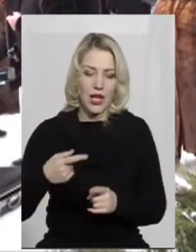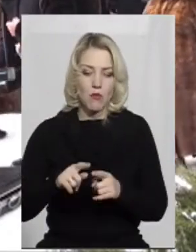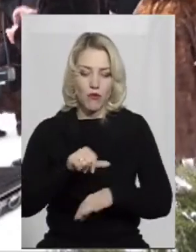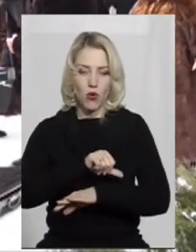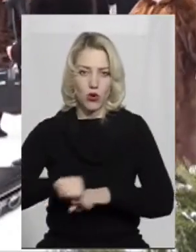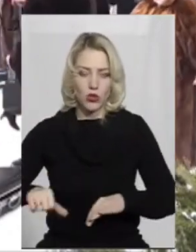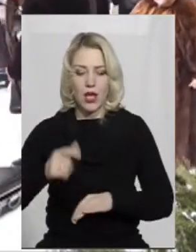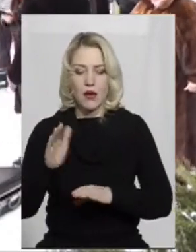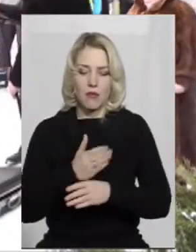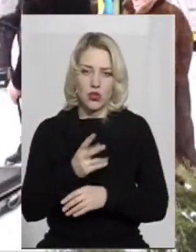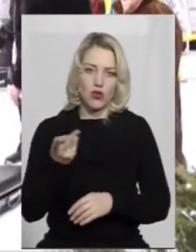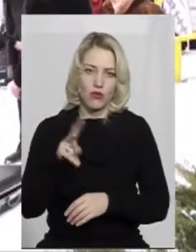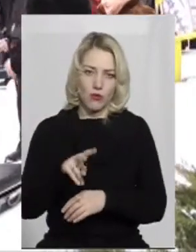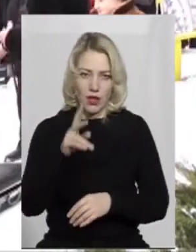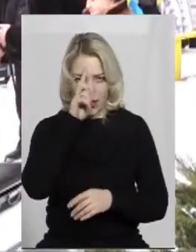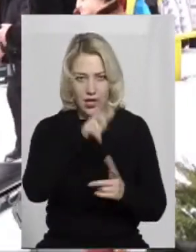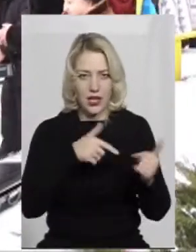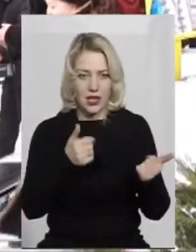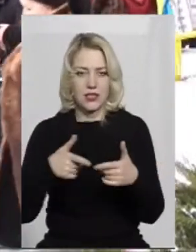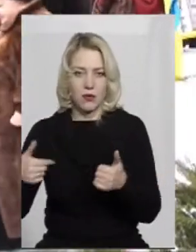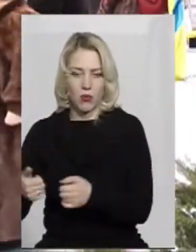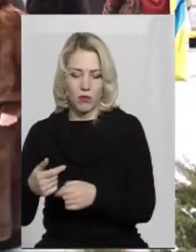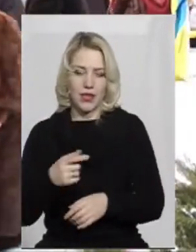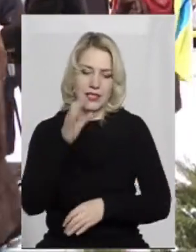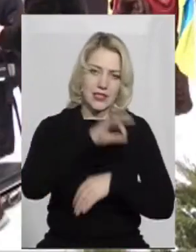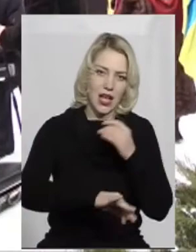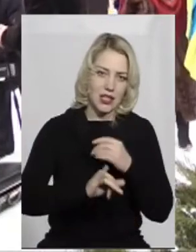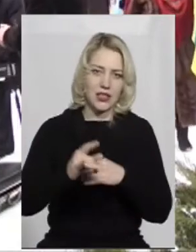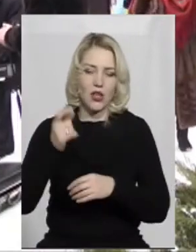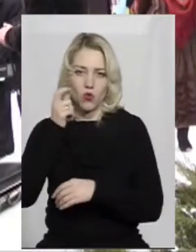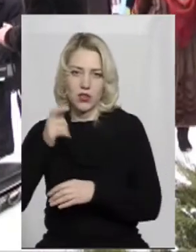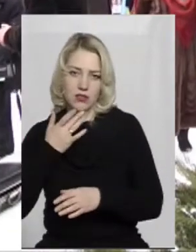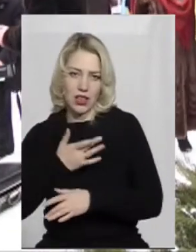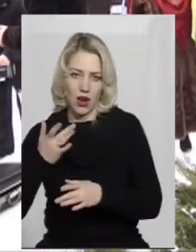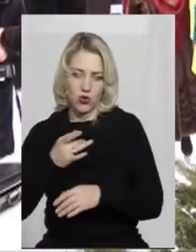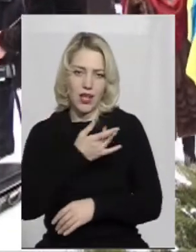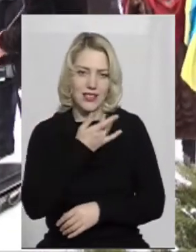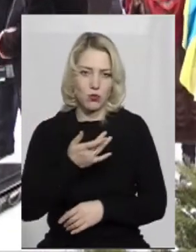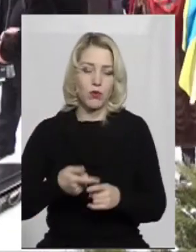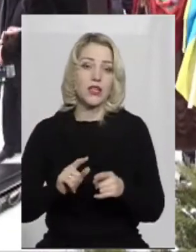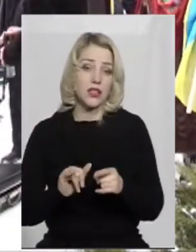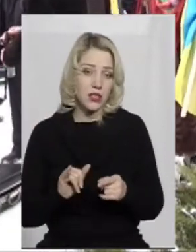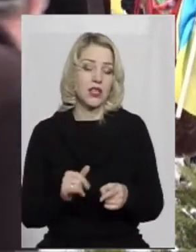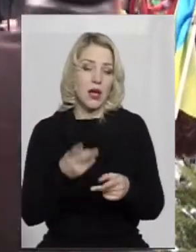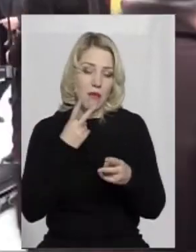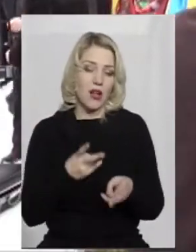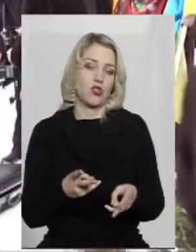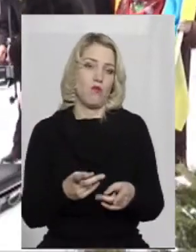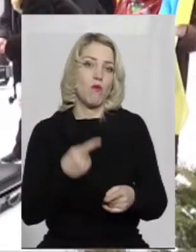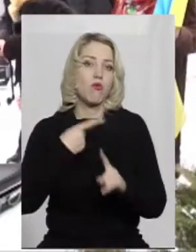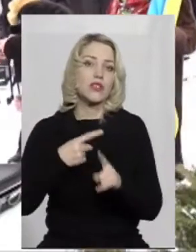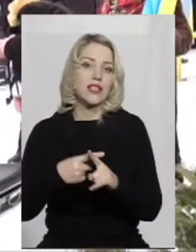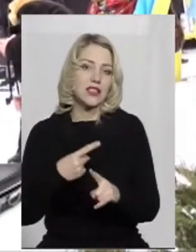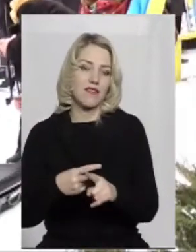республікою і Західноукраїнською народною республікою. Сьогодні ми бачимо насправді єднання, бачимо позитивний